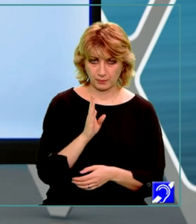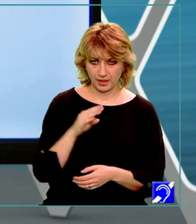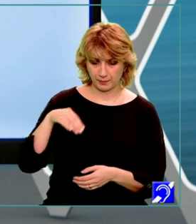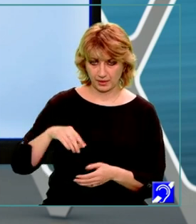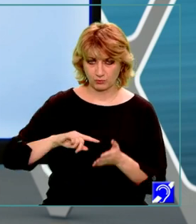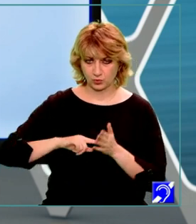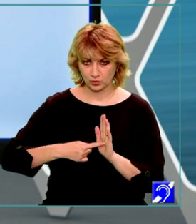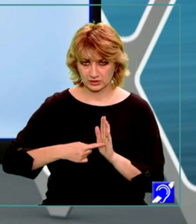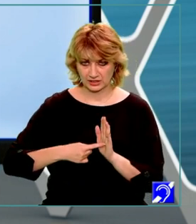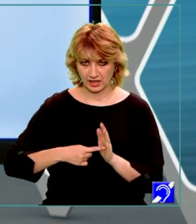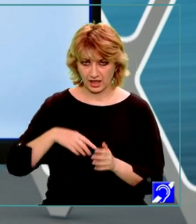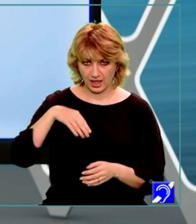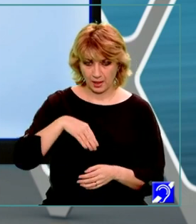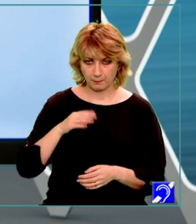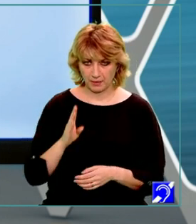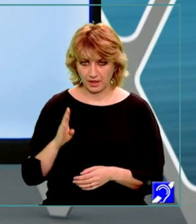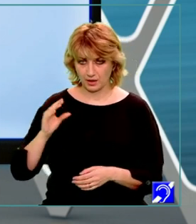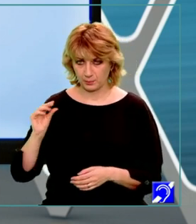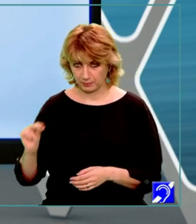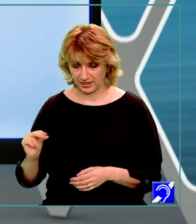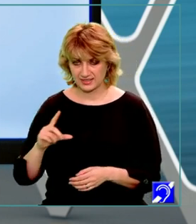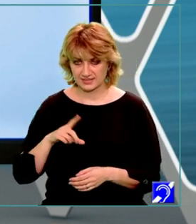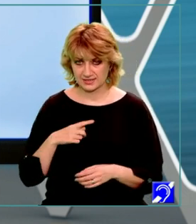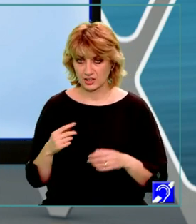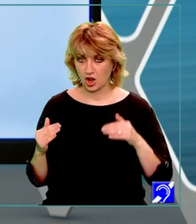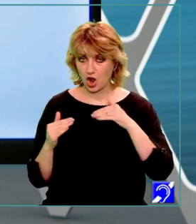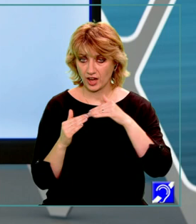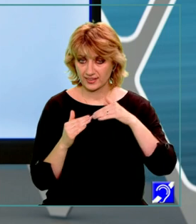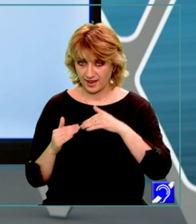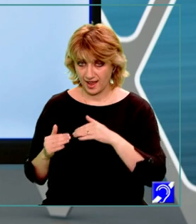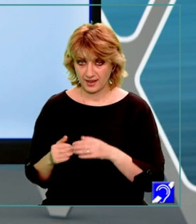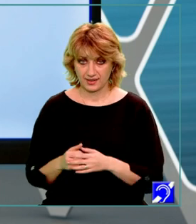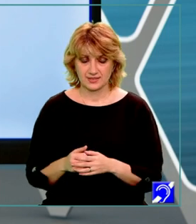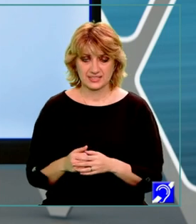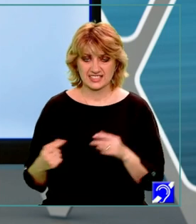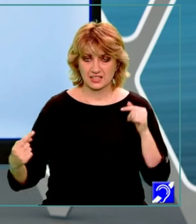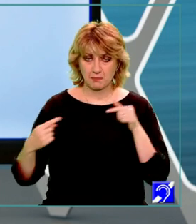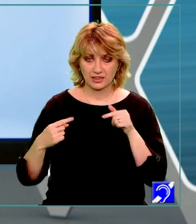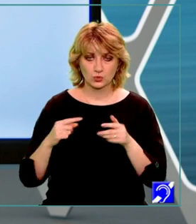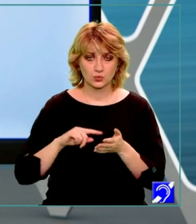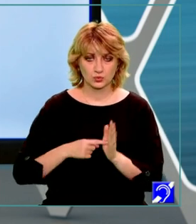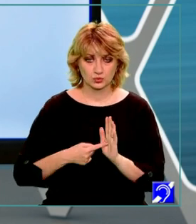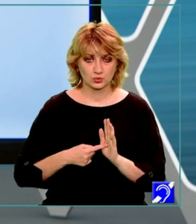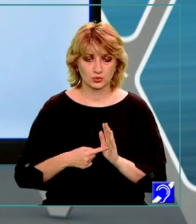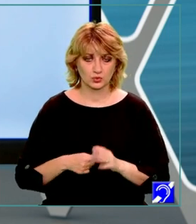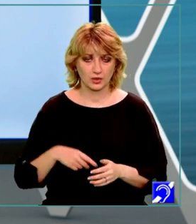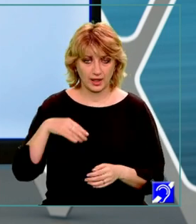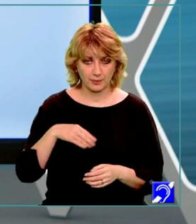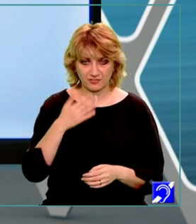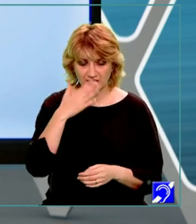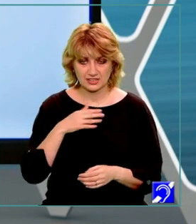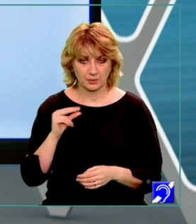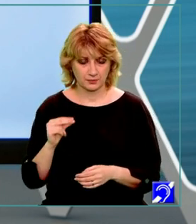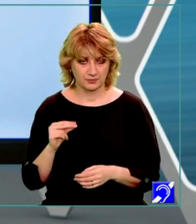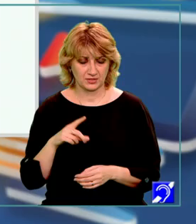punctele M, P și B sunt puncte coliniare și atunci simetricul punctului M față de P este